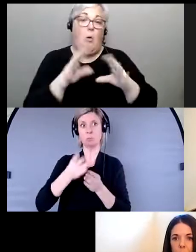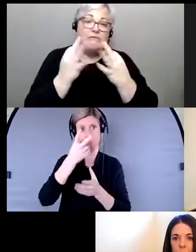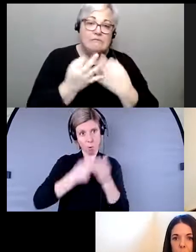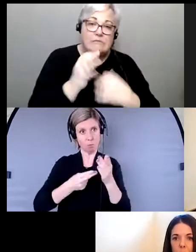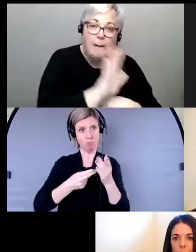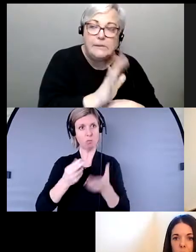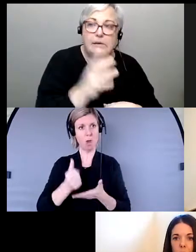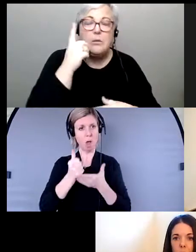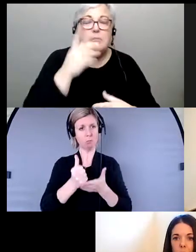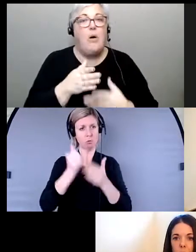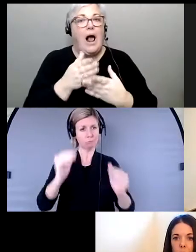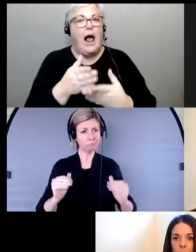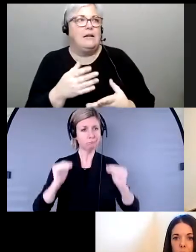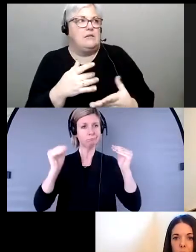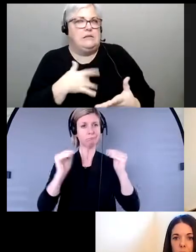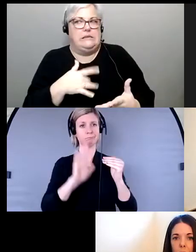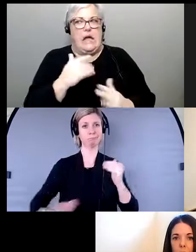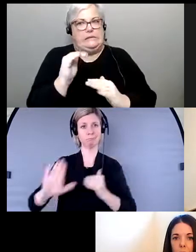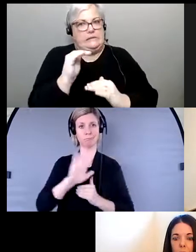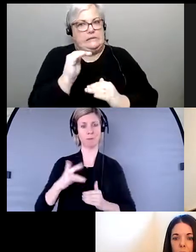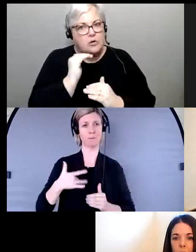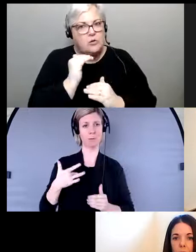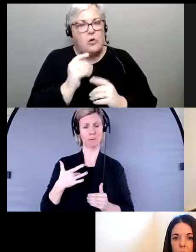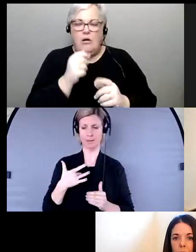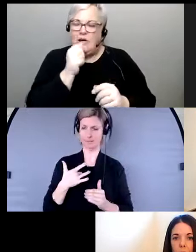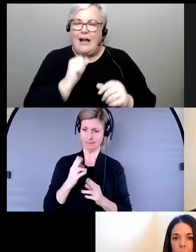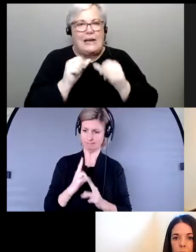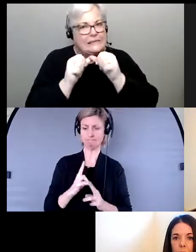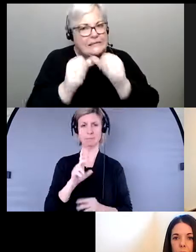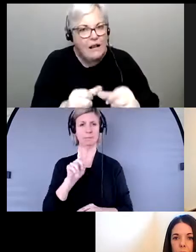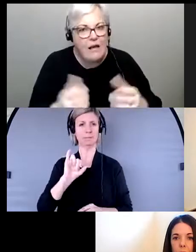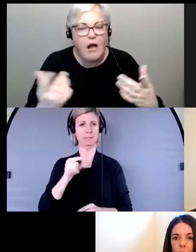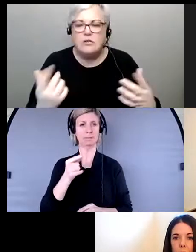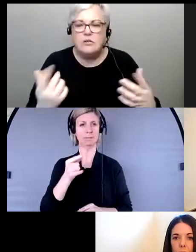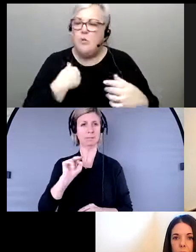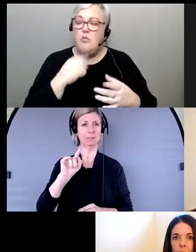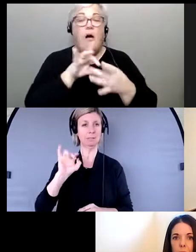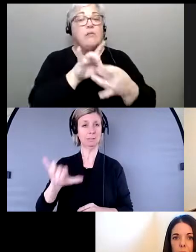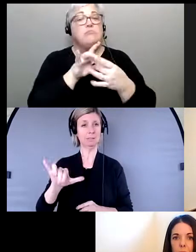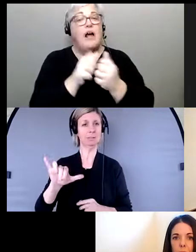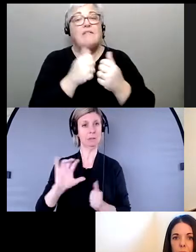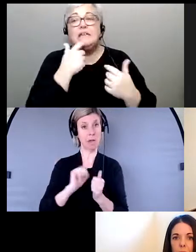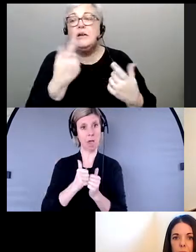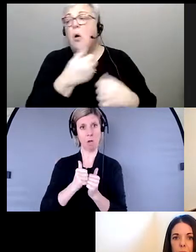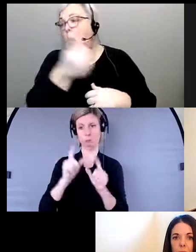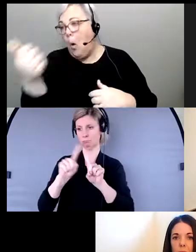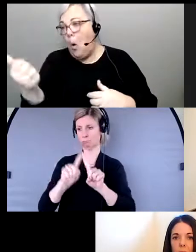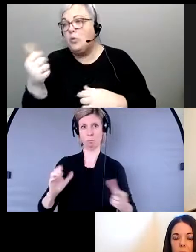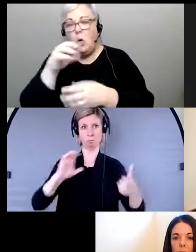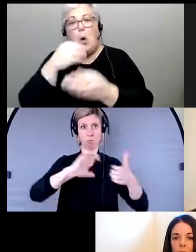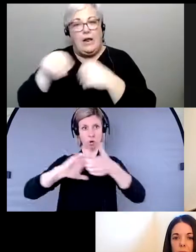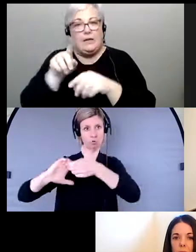pour les aider à acquérir un sens de sécurité, la résilience, et je travaille en collaboration avec d'autres organismes.